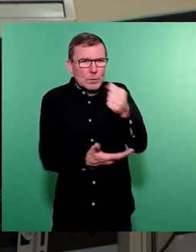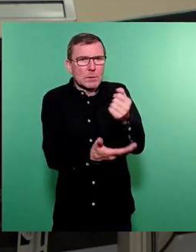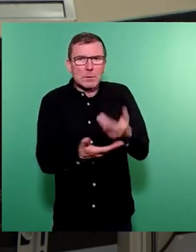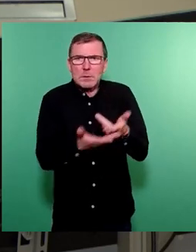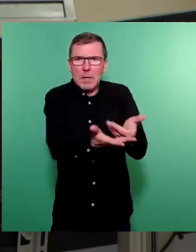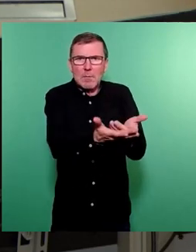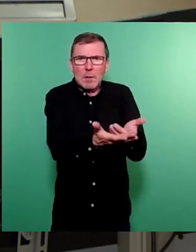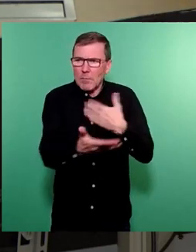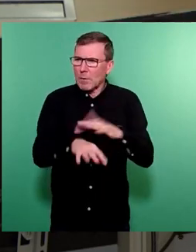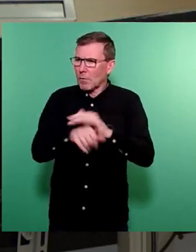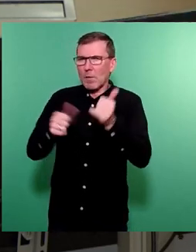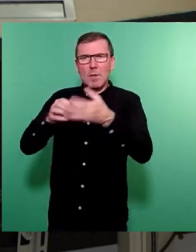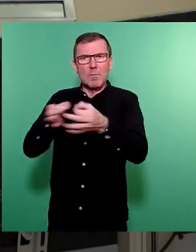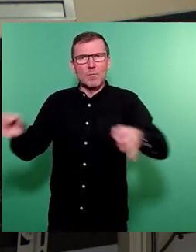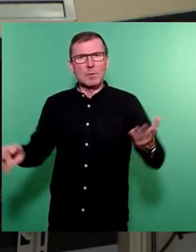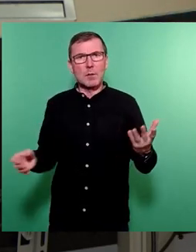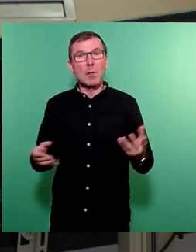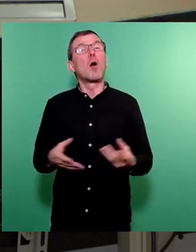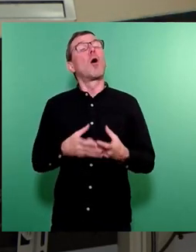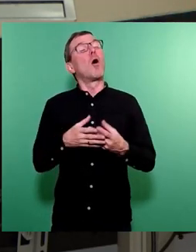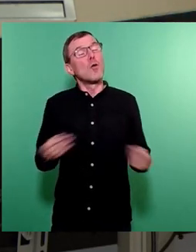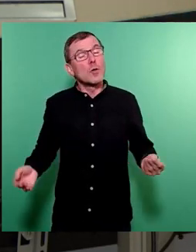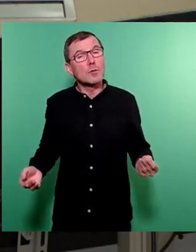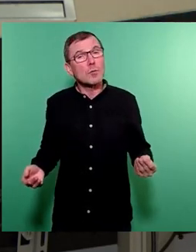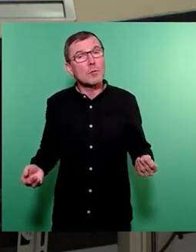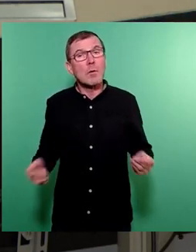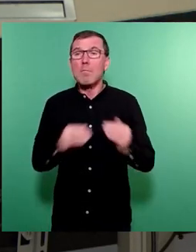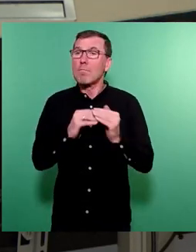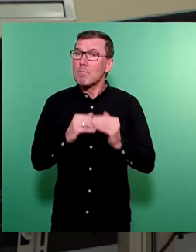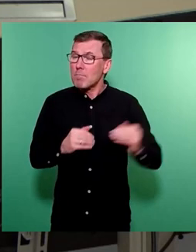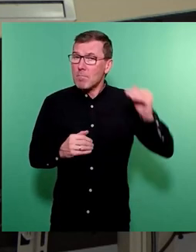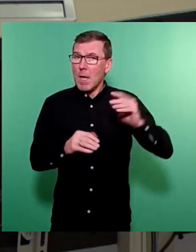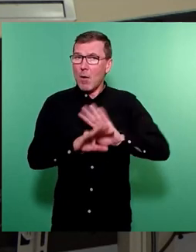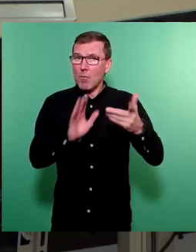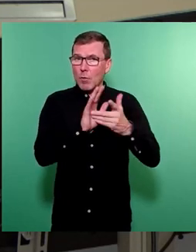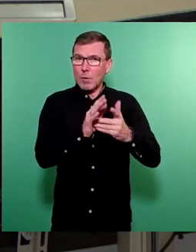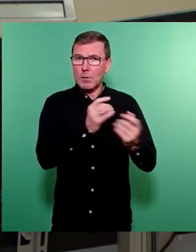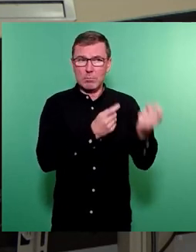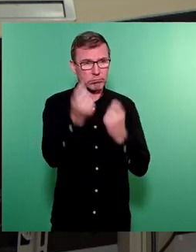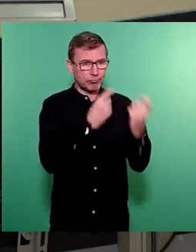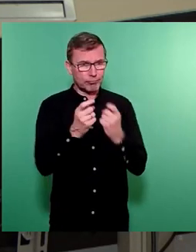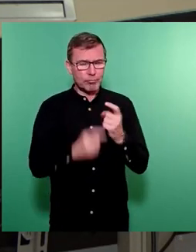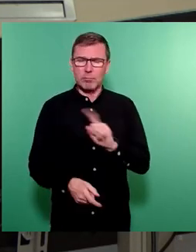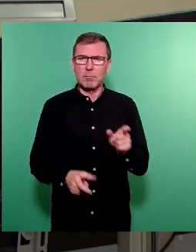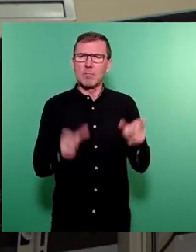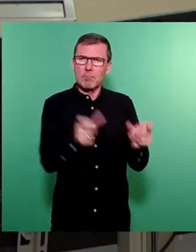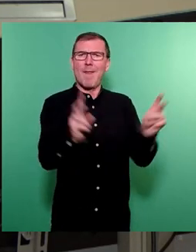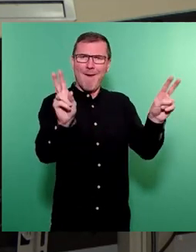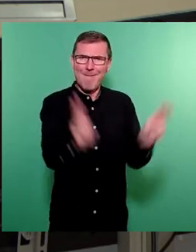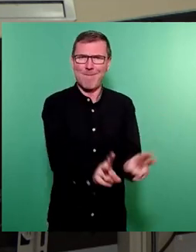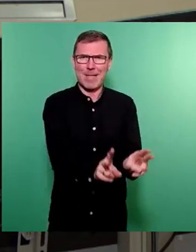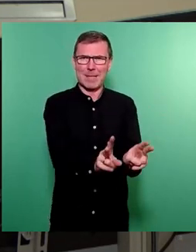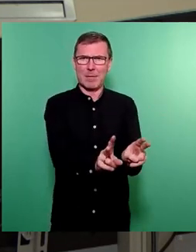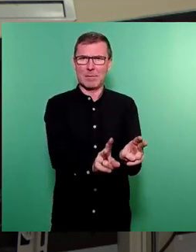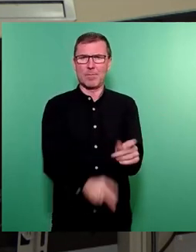Leben funktioniert. Die Lösung ist also nicht mehr unkontrollierte Zuwanderung, sondern weniger und ja und